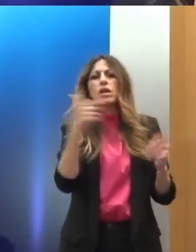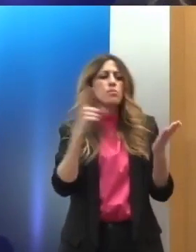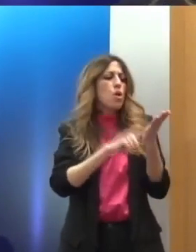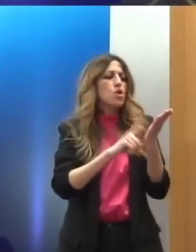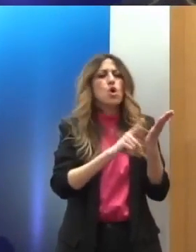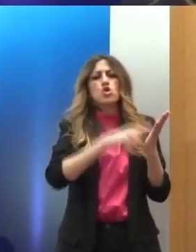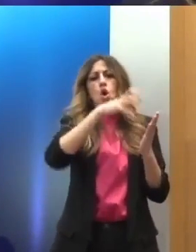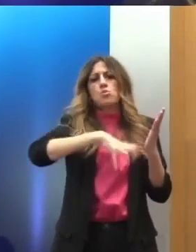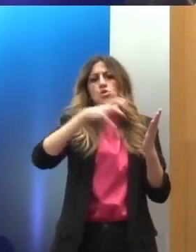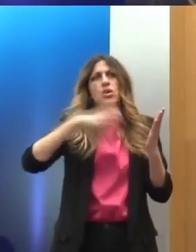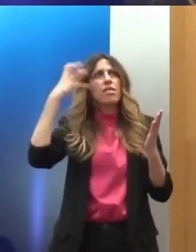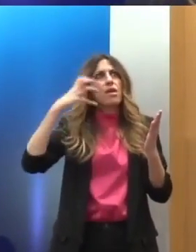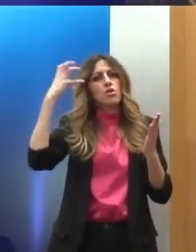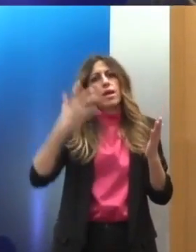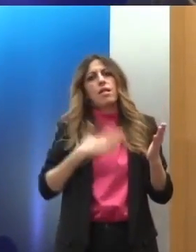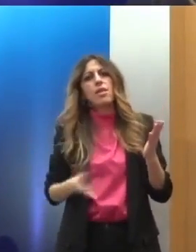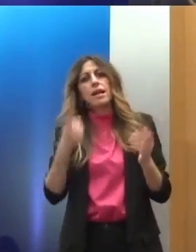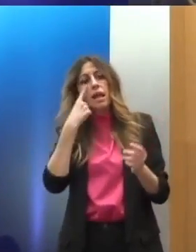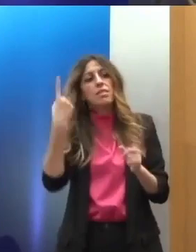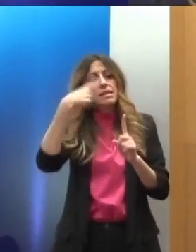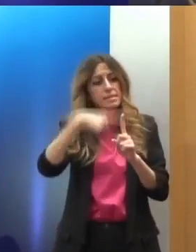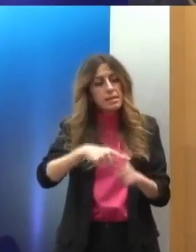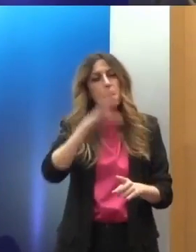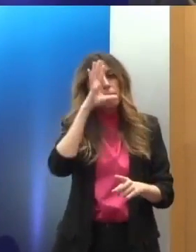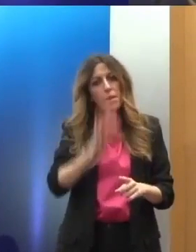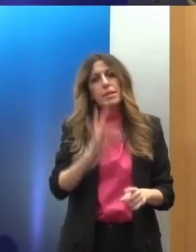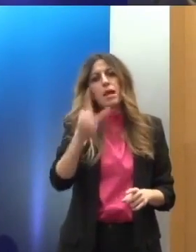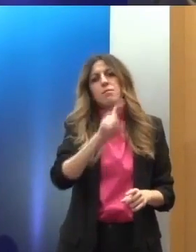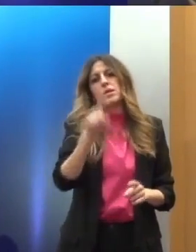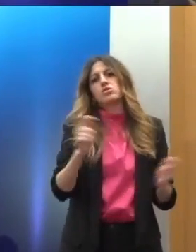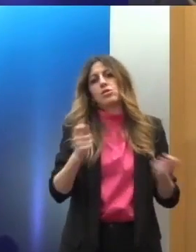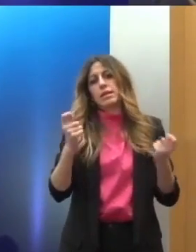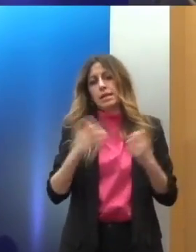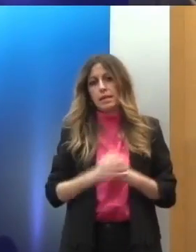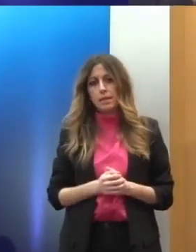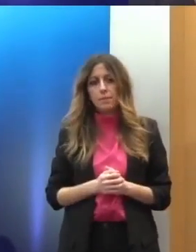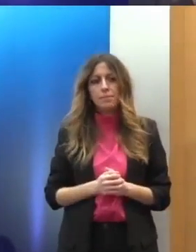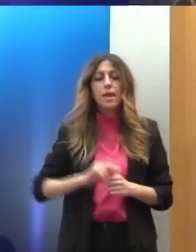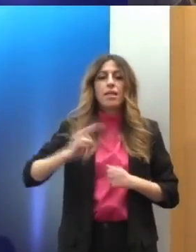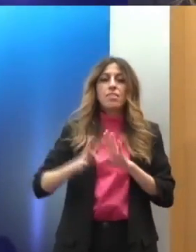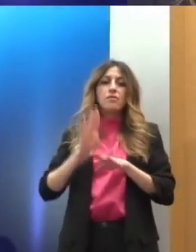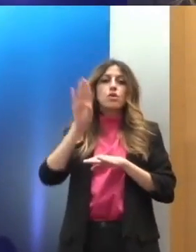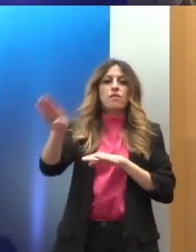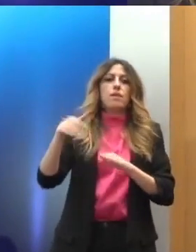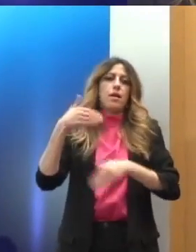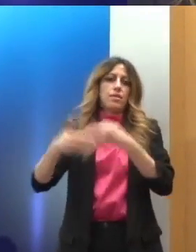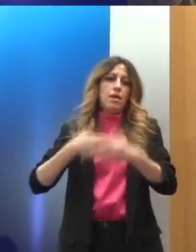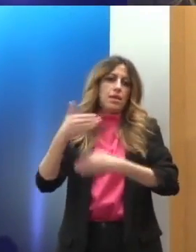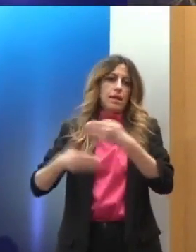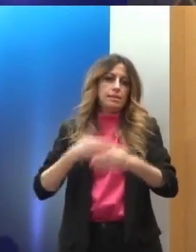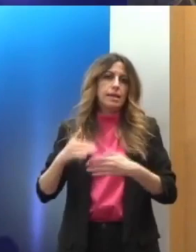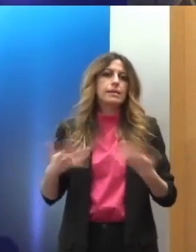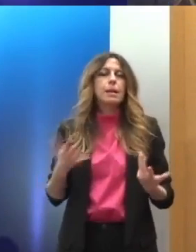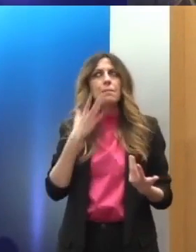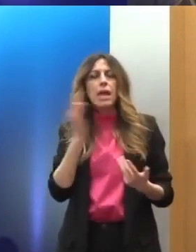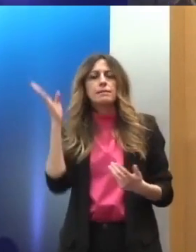πραγματικότητας στο παιδί. Η δεύτερη φάση αυτής της διαδικασίας είναι μια διαδικασία εν κρυπτό.